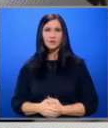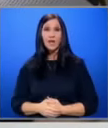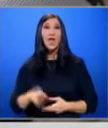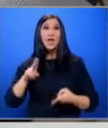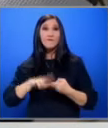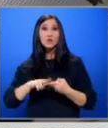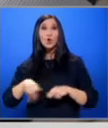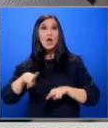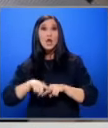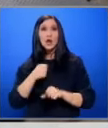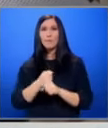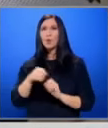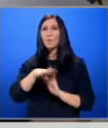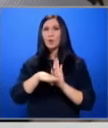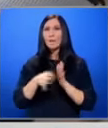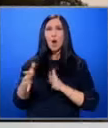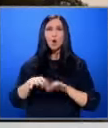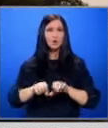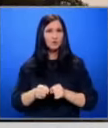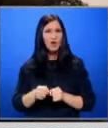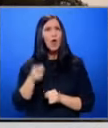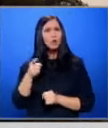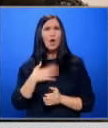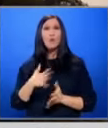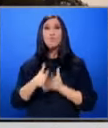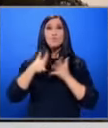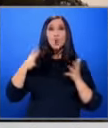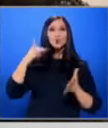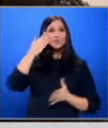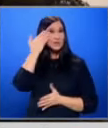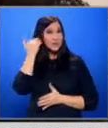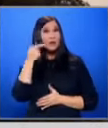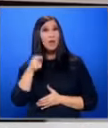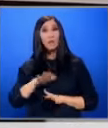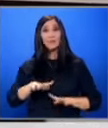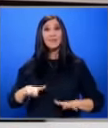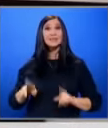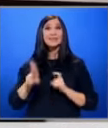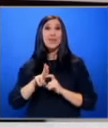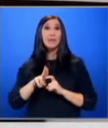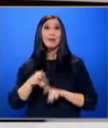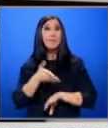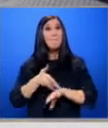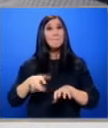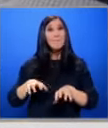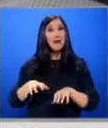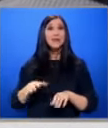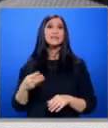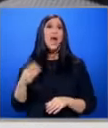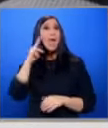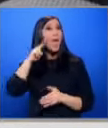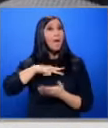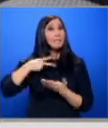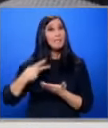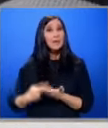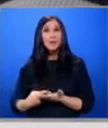Виктория и Илия работят по програма за хора с увреждания, т.е. множествена склероза, тя с детска церебрална парализа и епилепсия. Те окрещението на Виктория